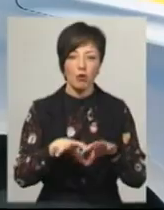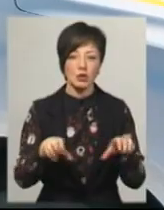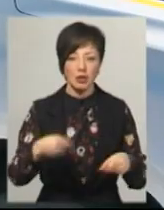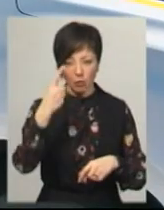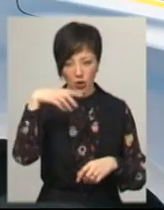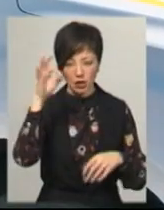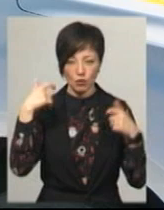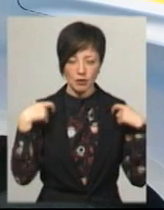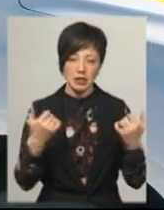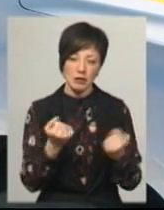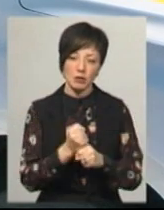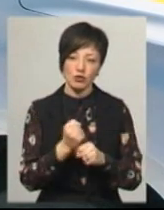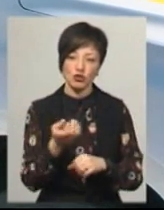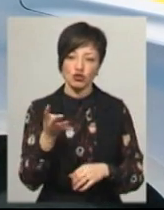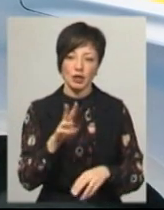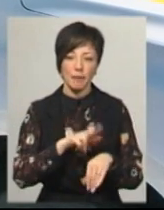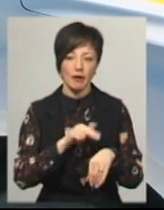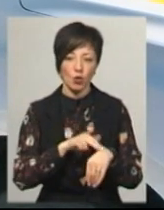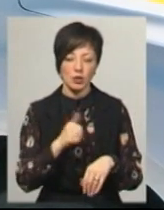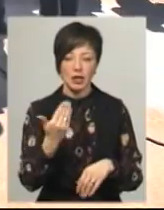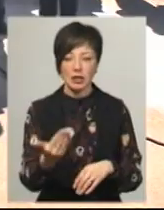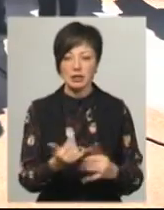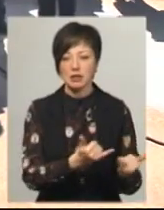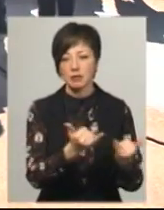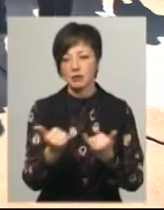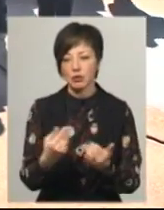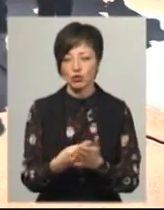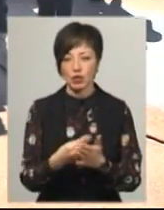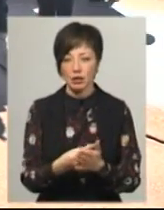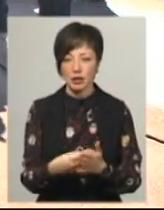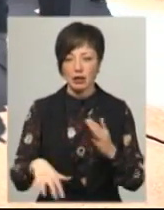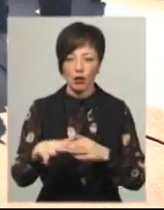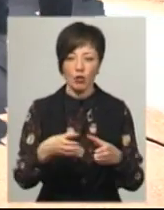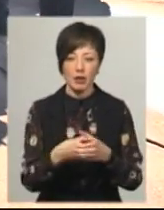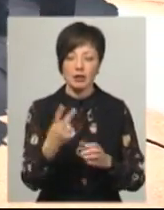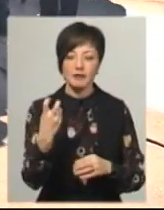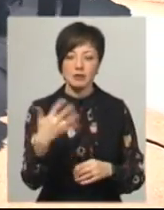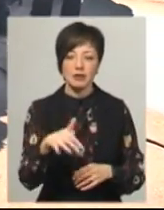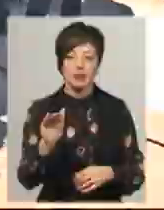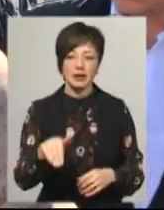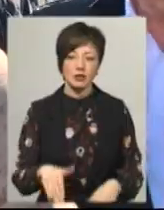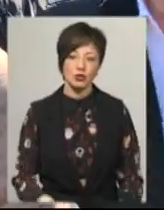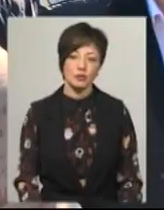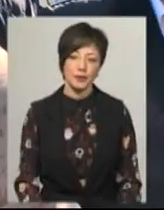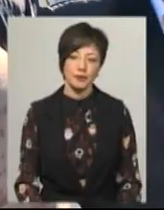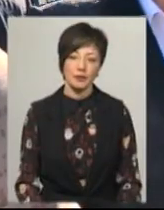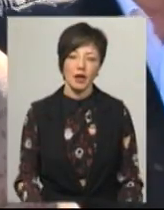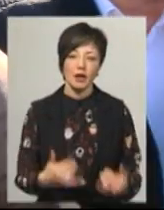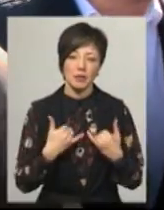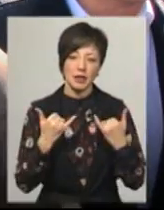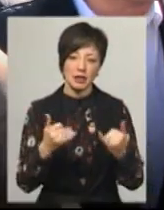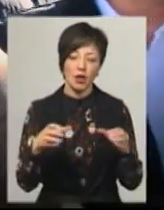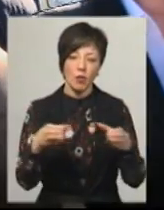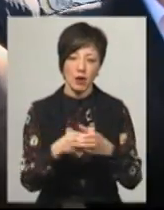офіцерів. Наразі працюватиме чотири правоохоронці. На їхнє забезпечення з бюджету тергромади взяли 250 тисяч гривень. Ми для них в громадах